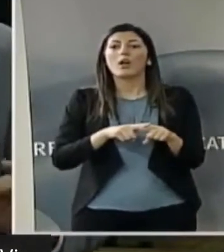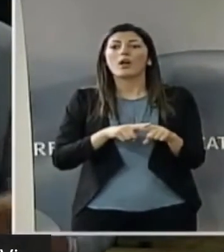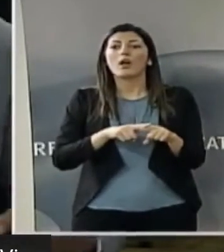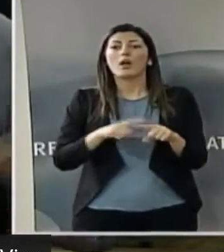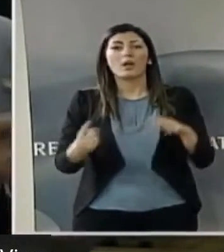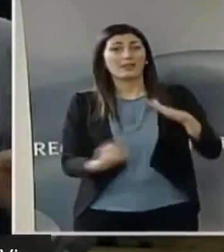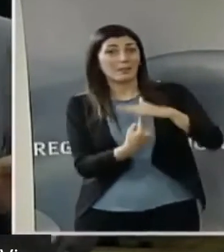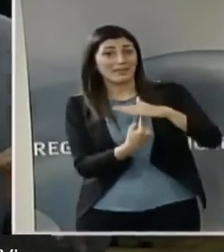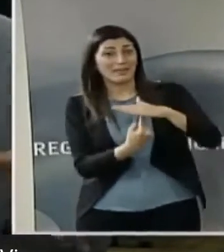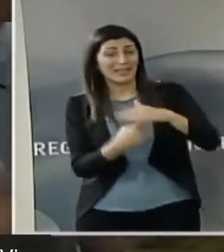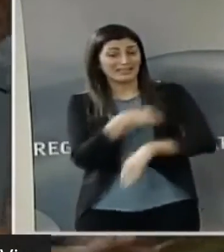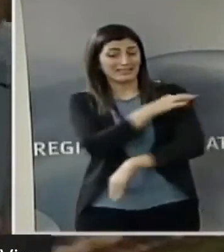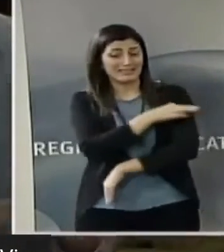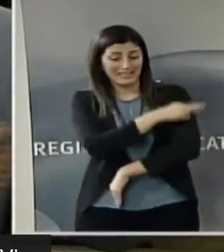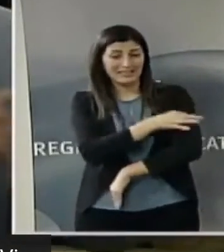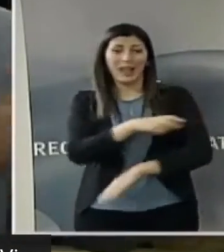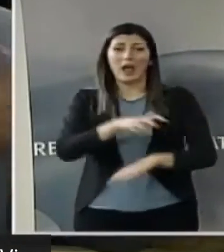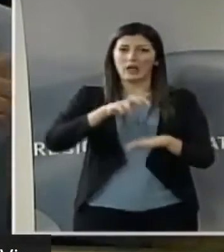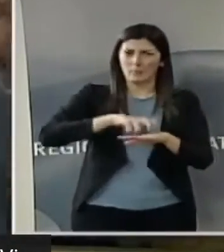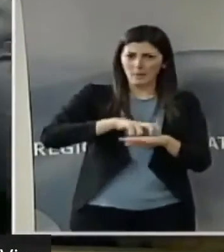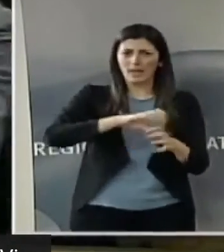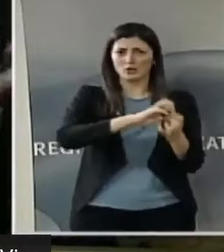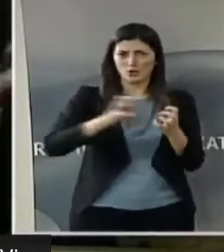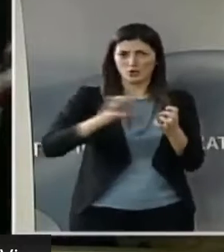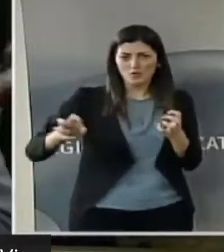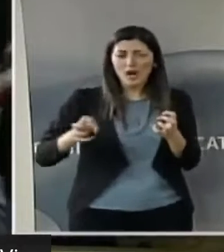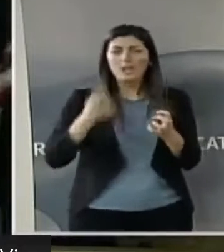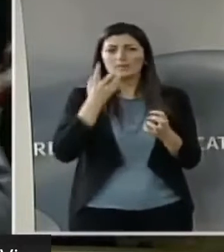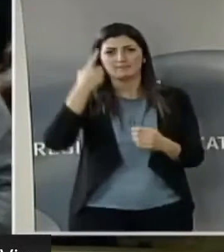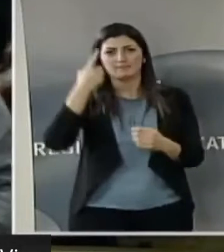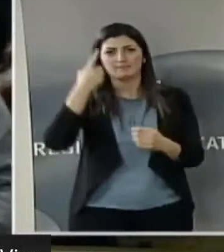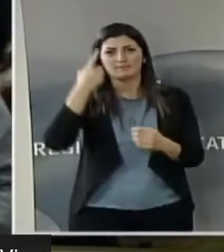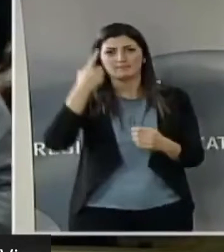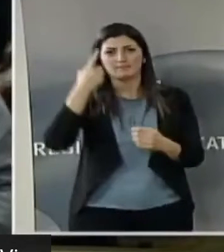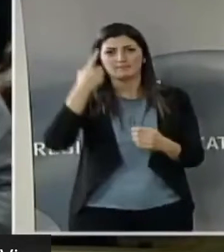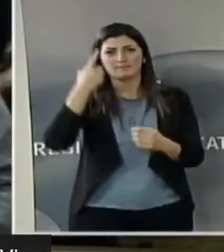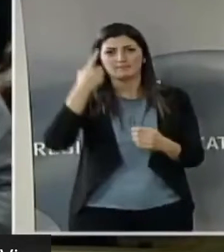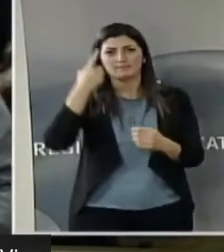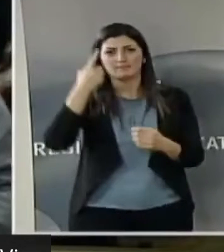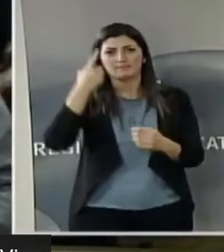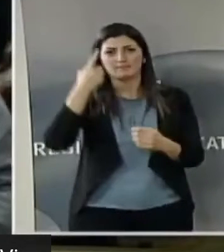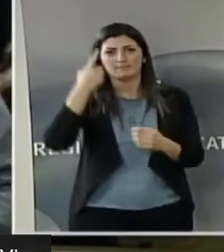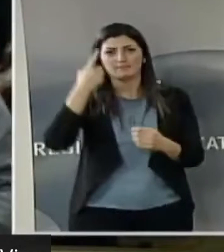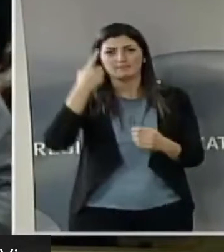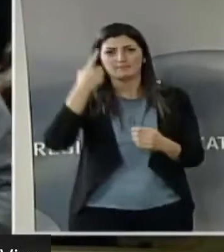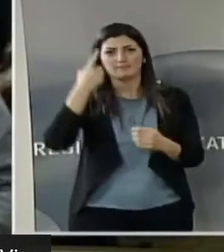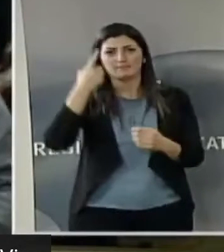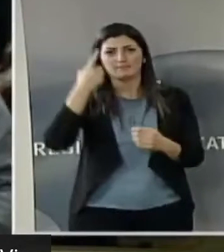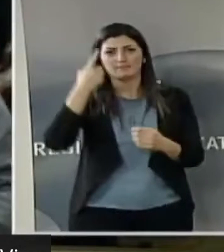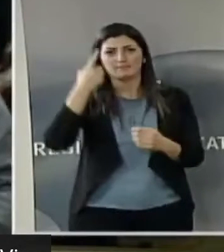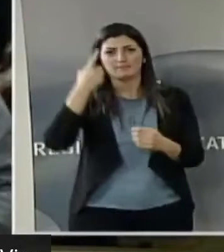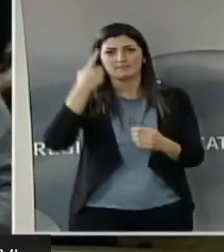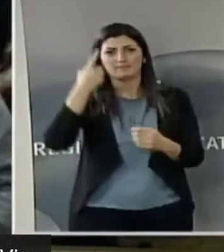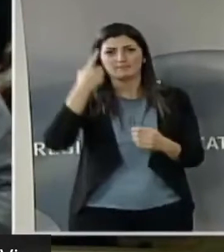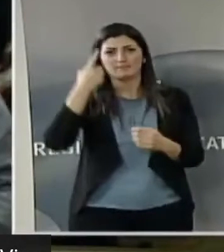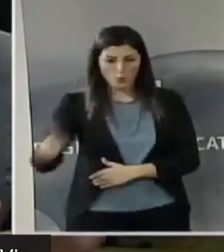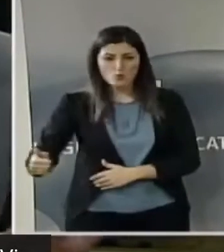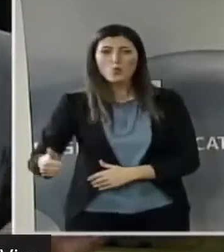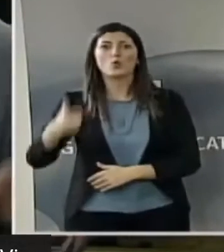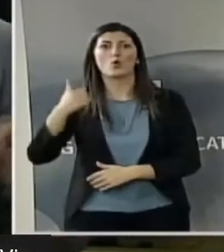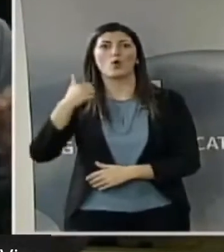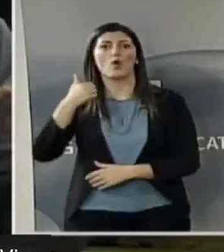sanitario e medico per ogni presidio, il tema dei